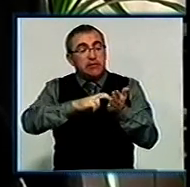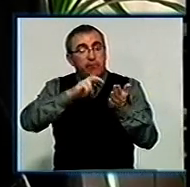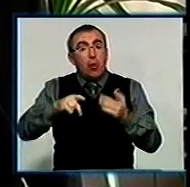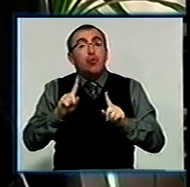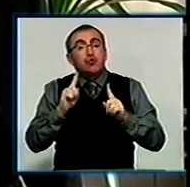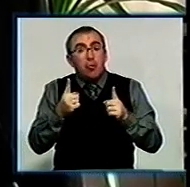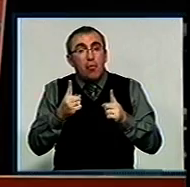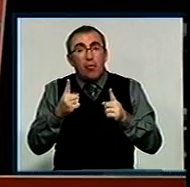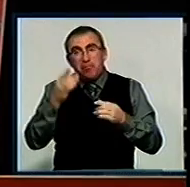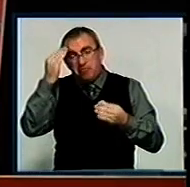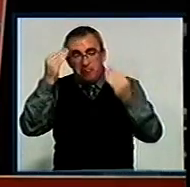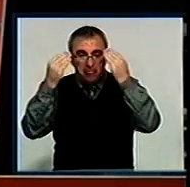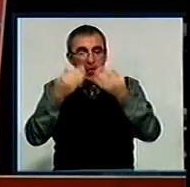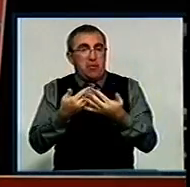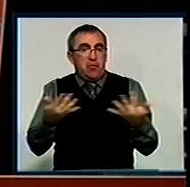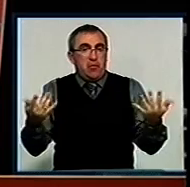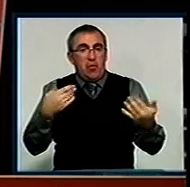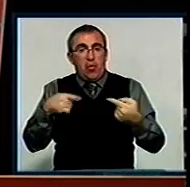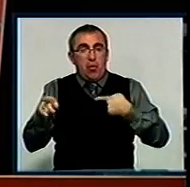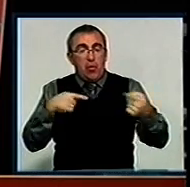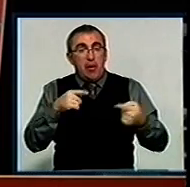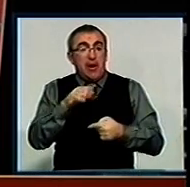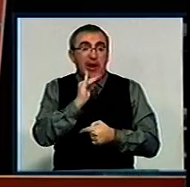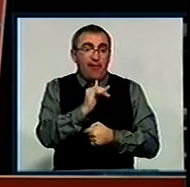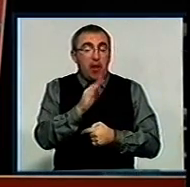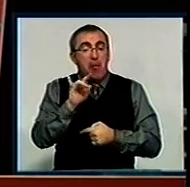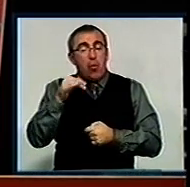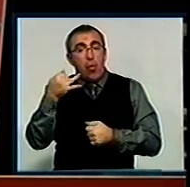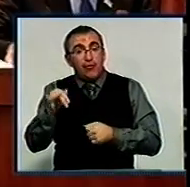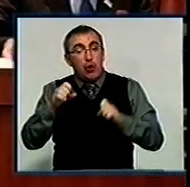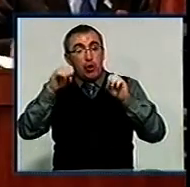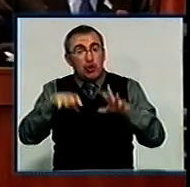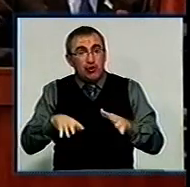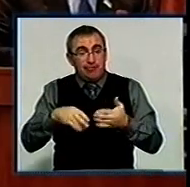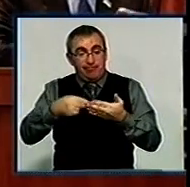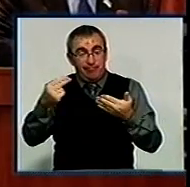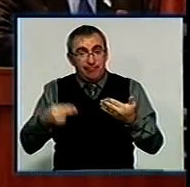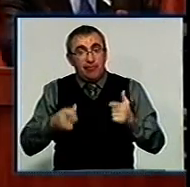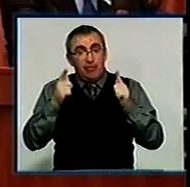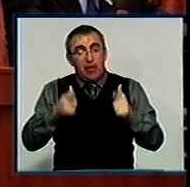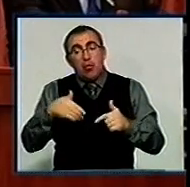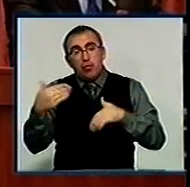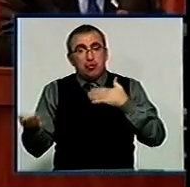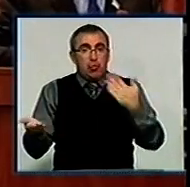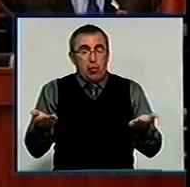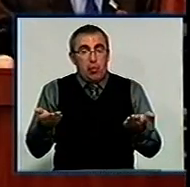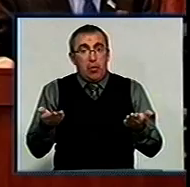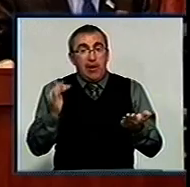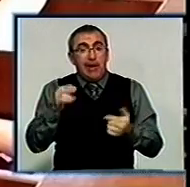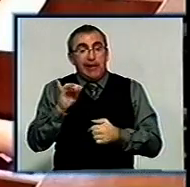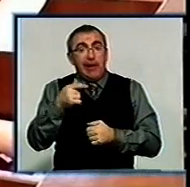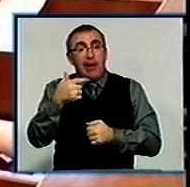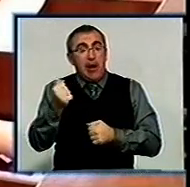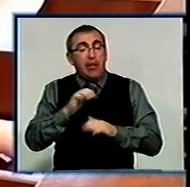Чому версії розходяться? За словами виконуючого обов'язки мера Івана Марковського, рішення про відставку ухвалено за згодою сторін. Інша думка заяву Дрига